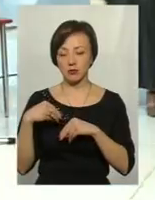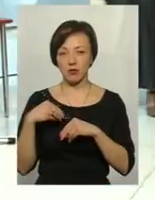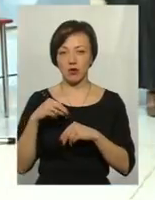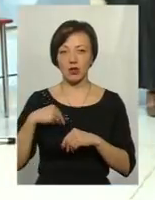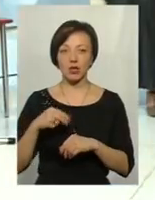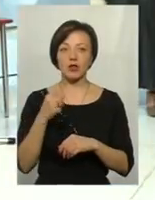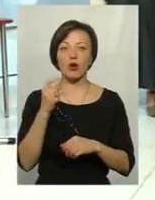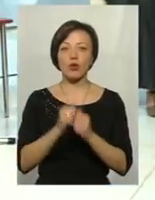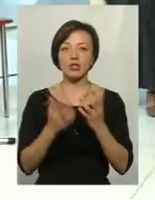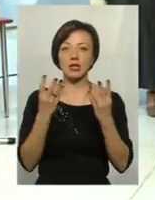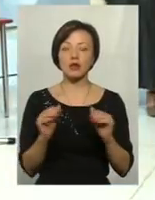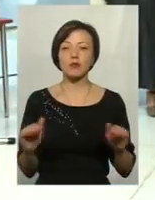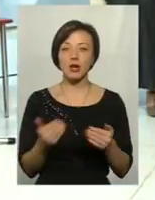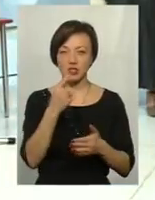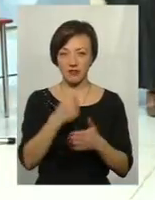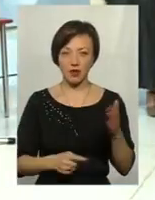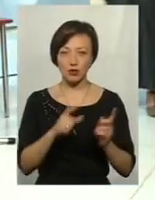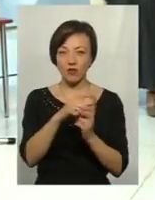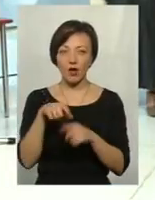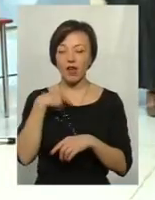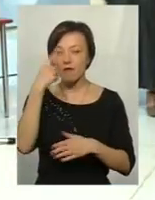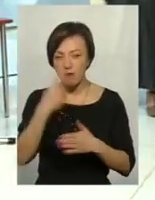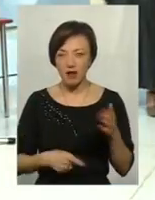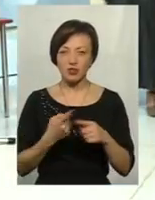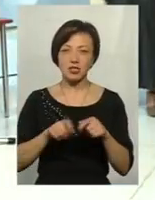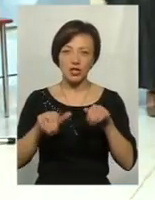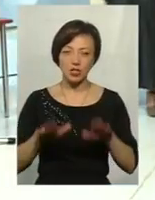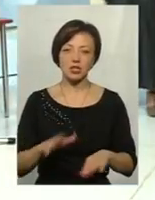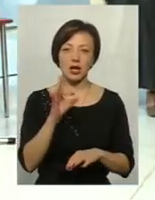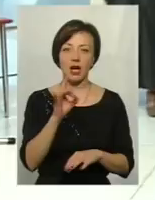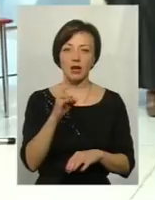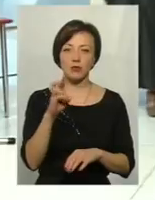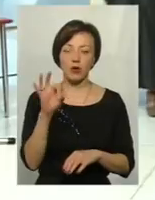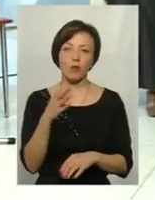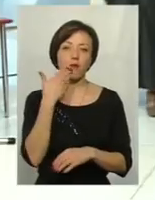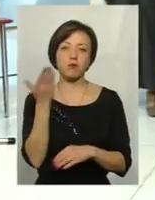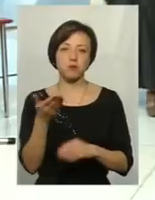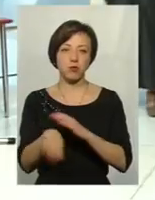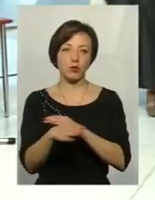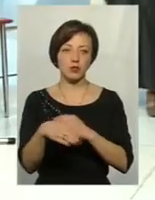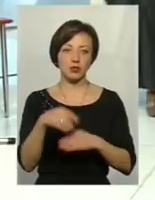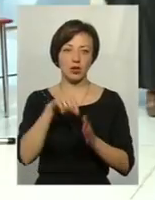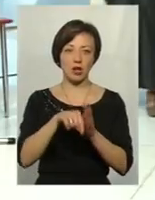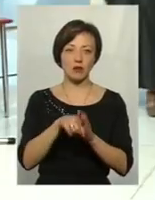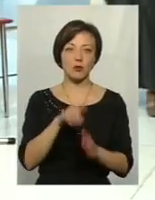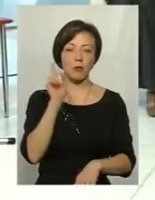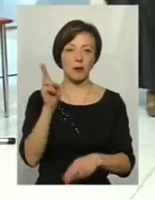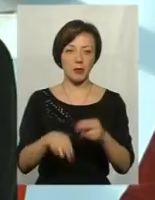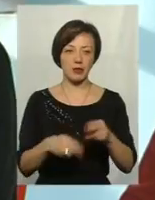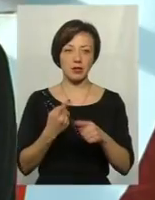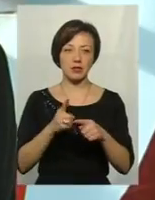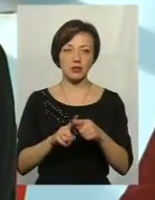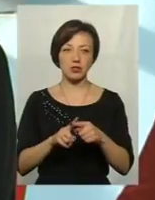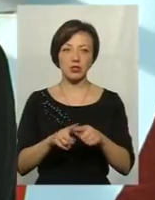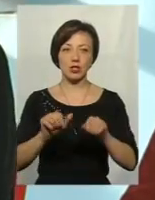Чим день, менше віри, тим словам, про які говоряться. Бо я впевнений, що це рішення РНБО має просто популістичний характер, щоб припинити оці